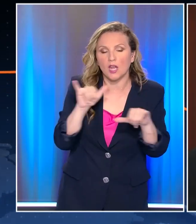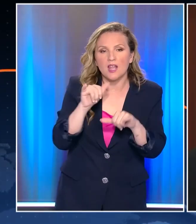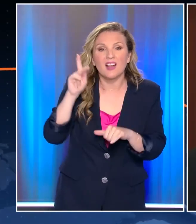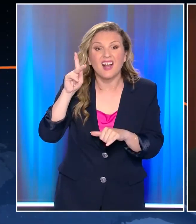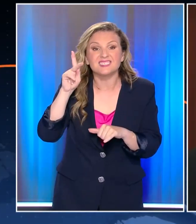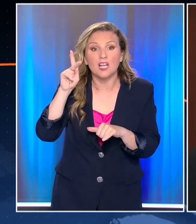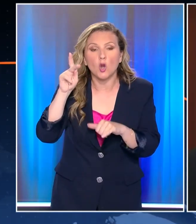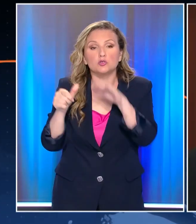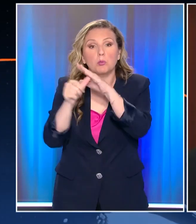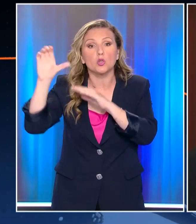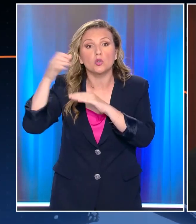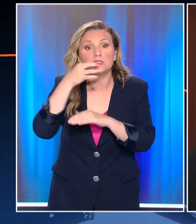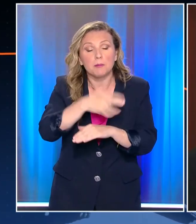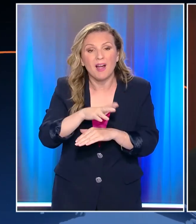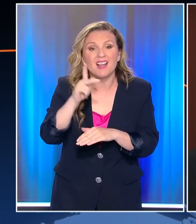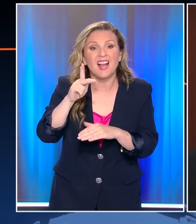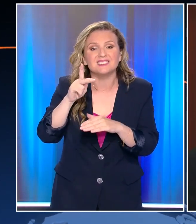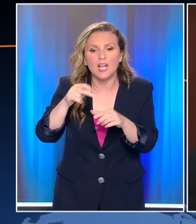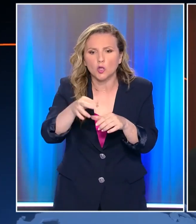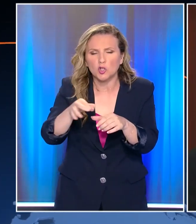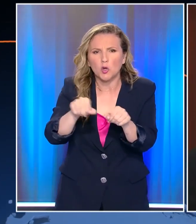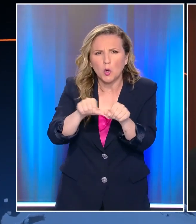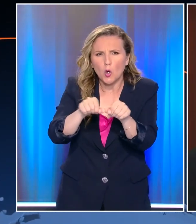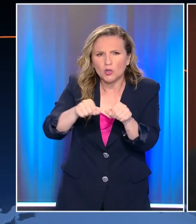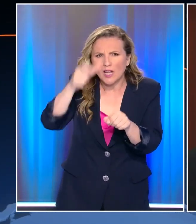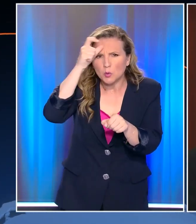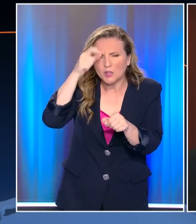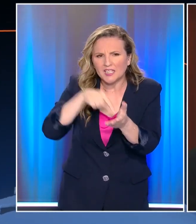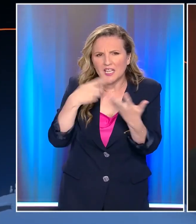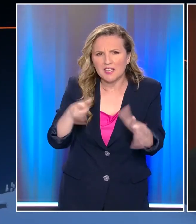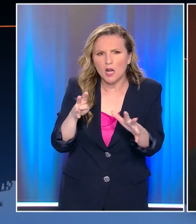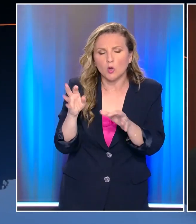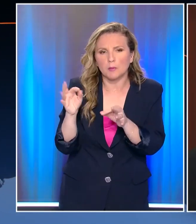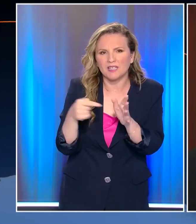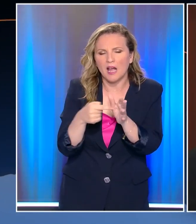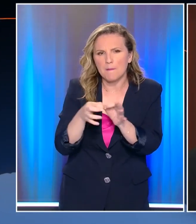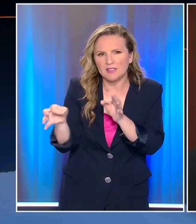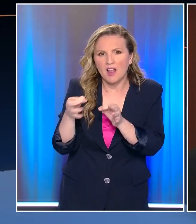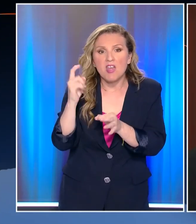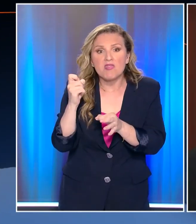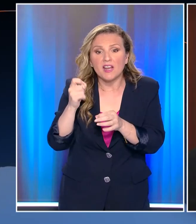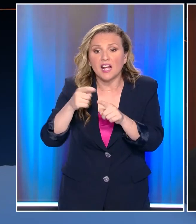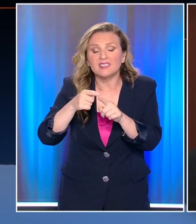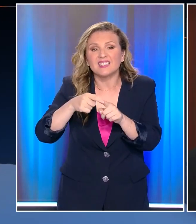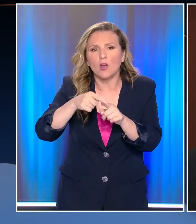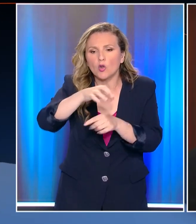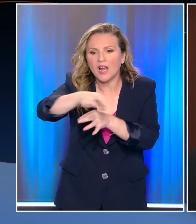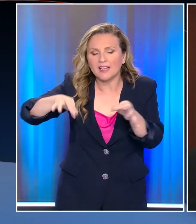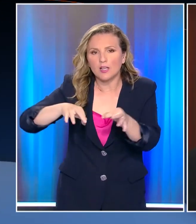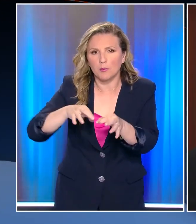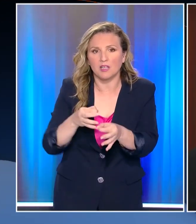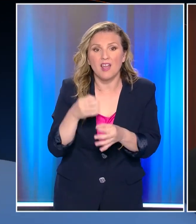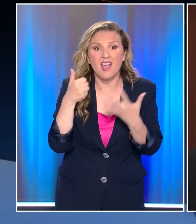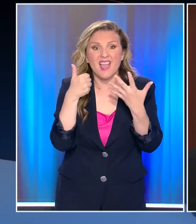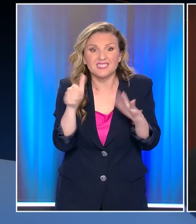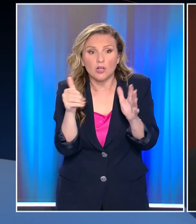έθεσε και ο πρόεδρός μας ο Ερντογάν. Το Καστελόριζο απαίχει 1950 μίλια από το Κάσκι έχει έκταση 10 τετραγωνικά χιλιόμετρα. Απαίχει περίπου